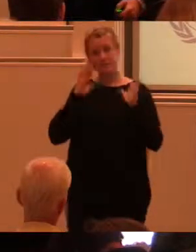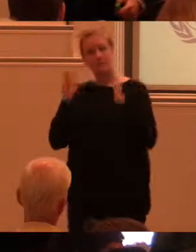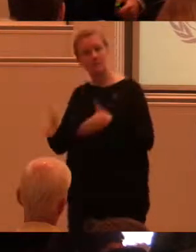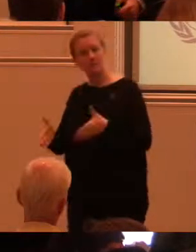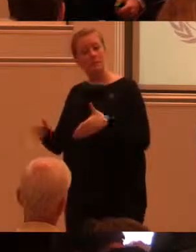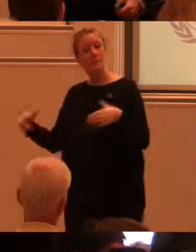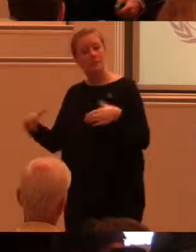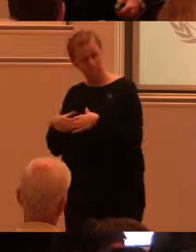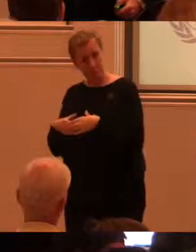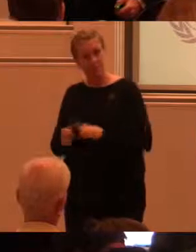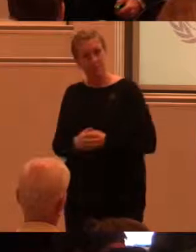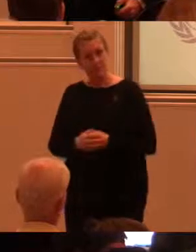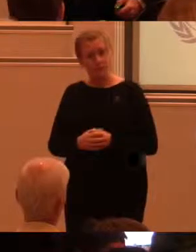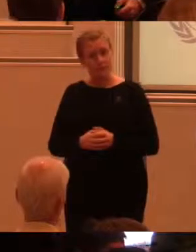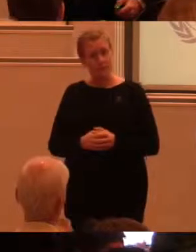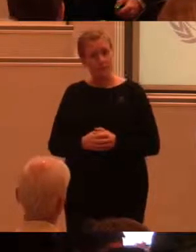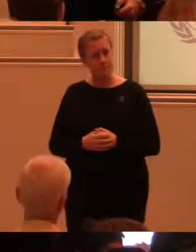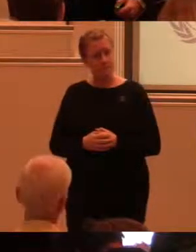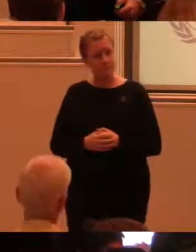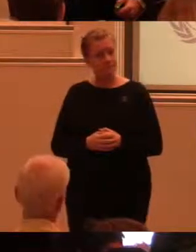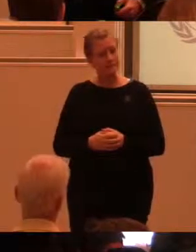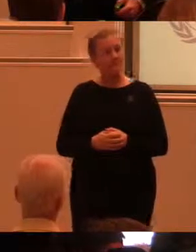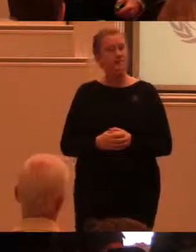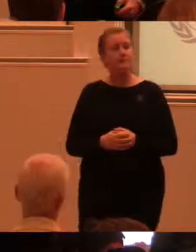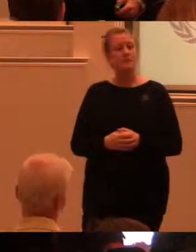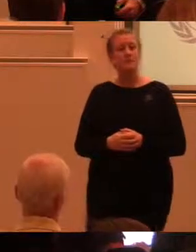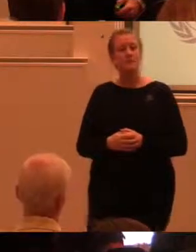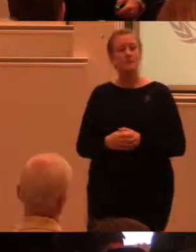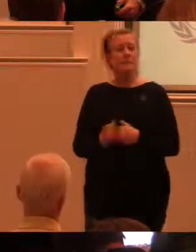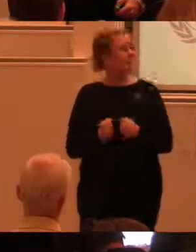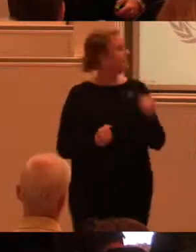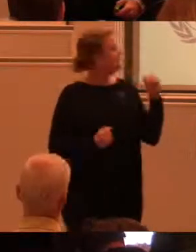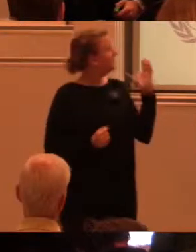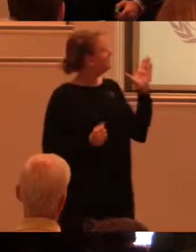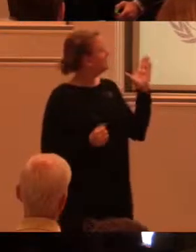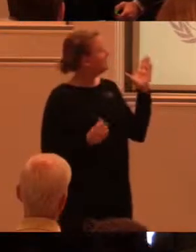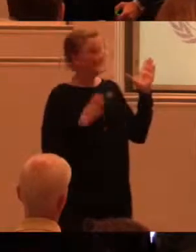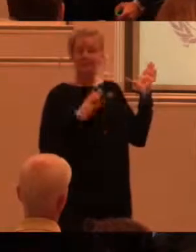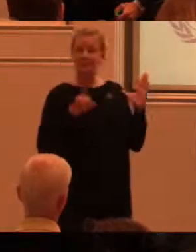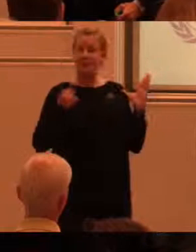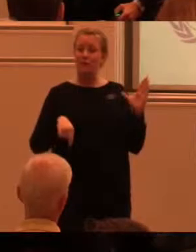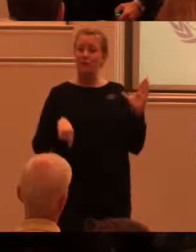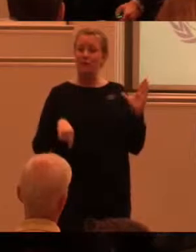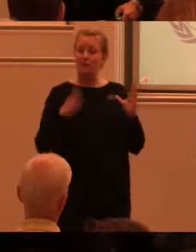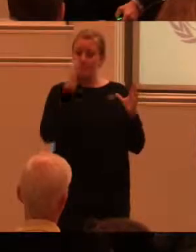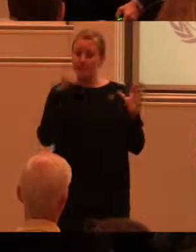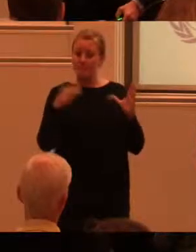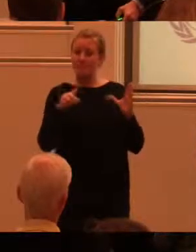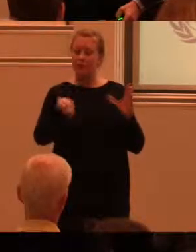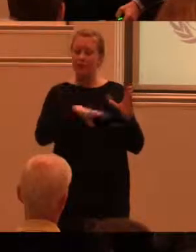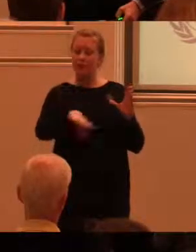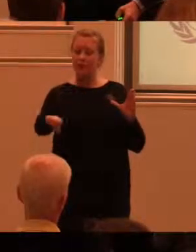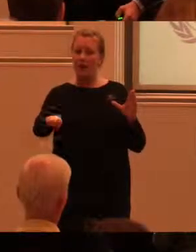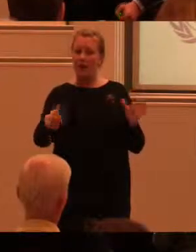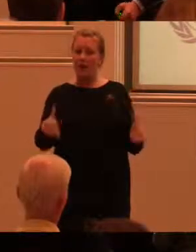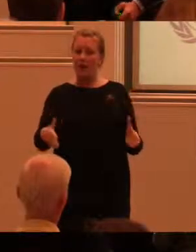Byt plats igen. Men så finns det också ett för alla perspektiv. och i de kommentarer eller i de artiklarna som är artikel